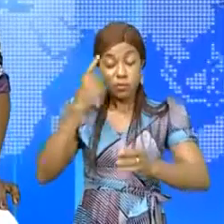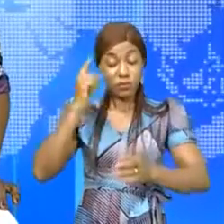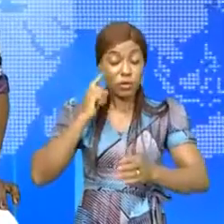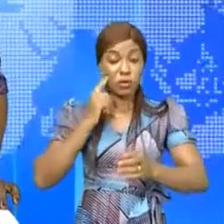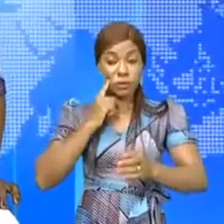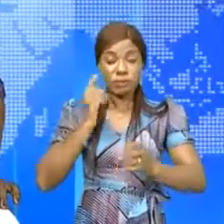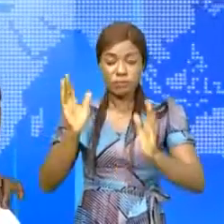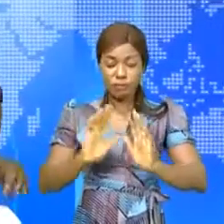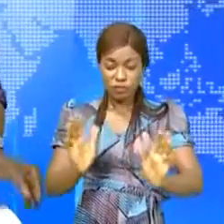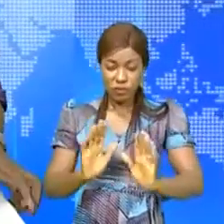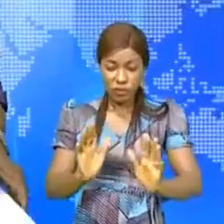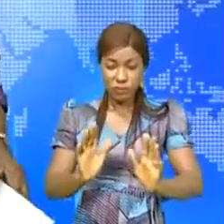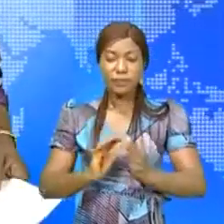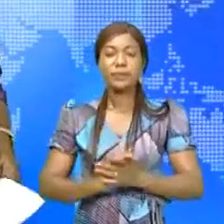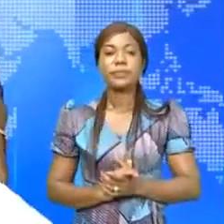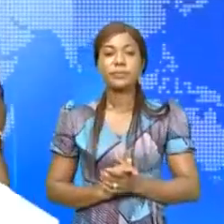Mbakayich.